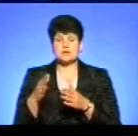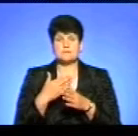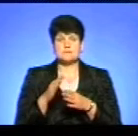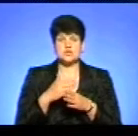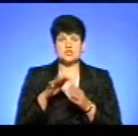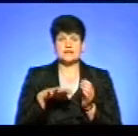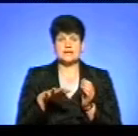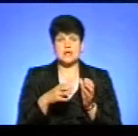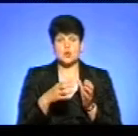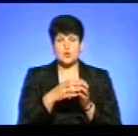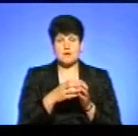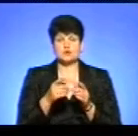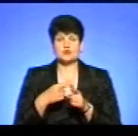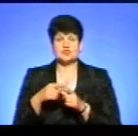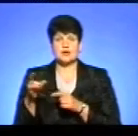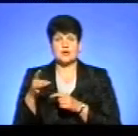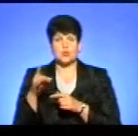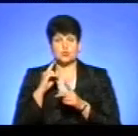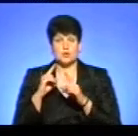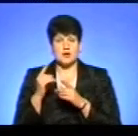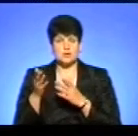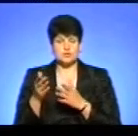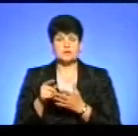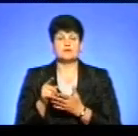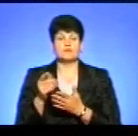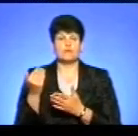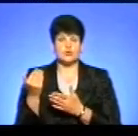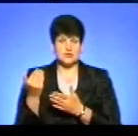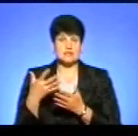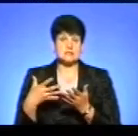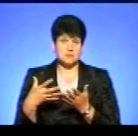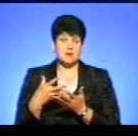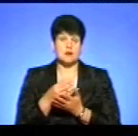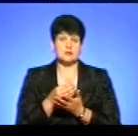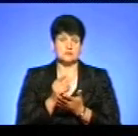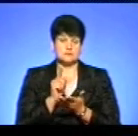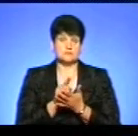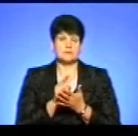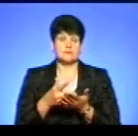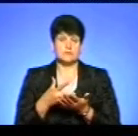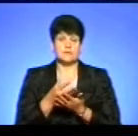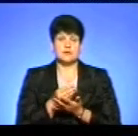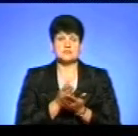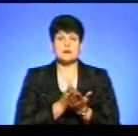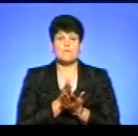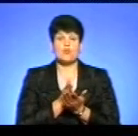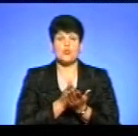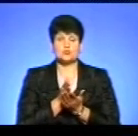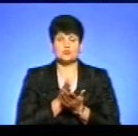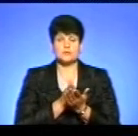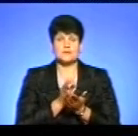територіальною громадою чи районною радою, вони сплачуватимуть за послуги, як